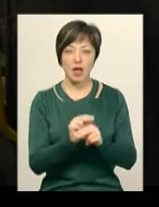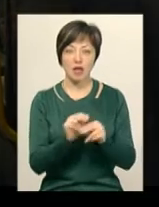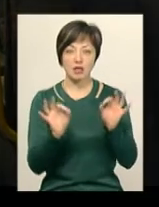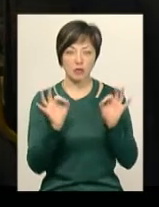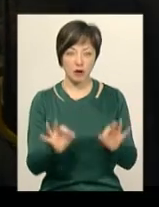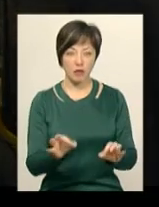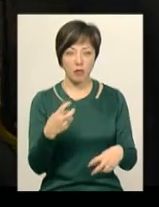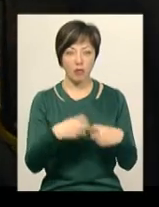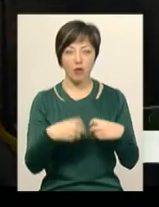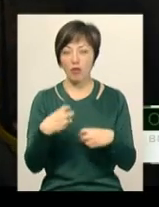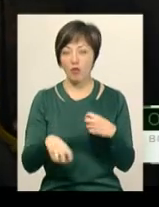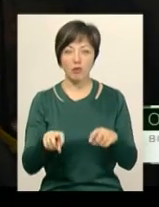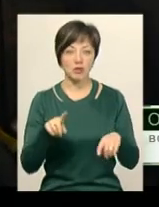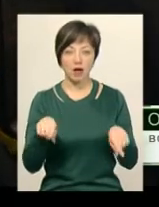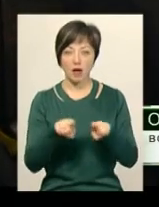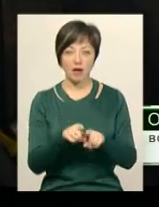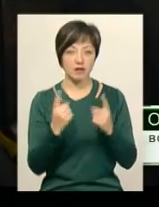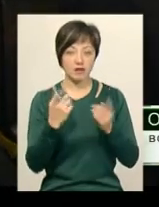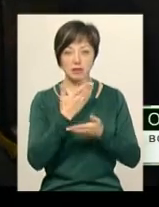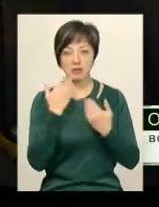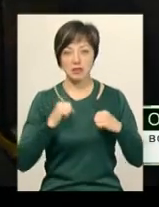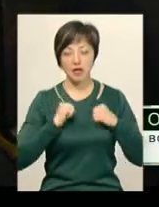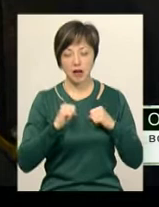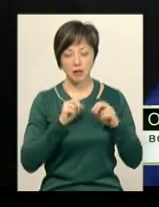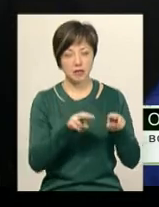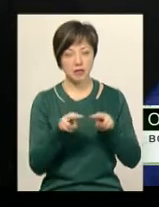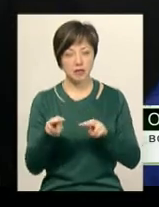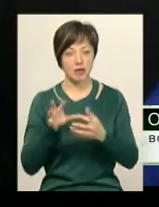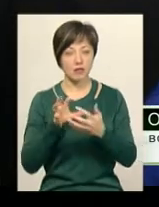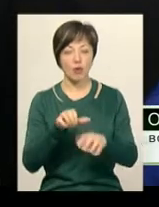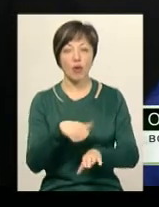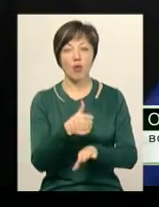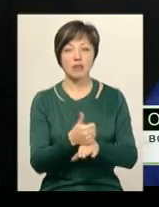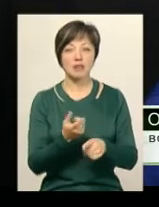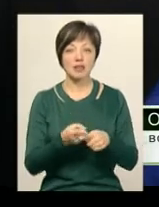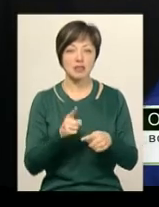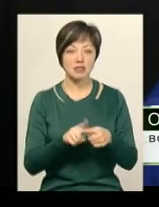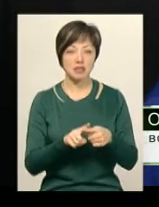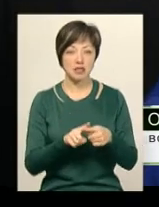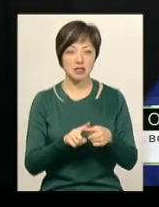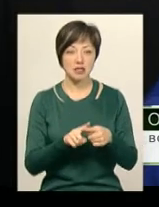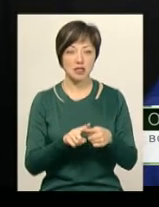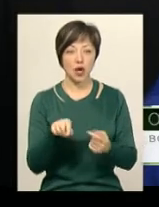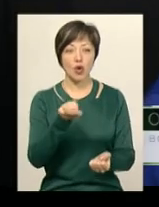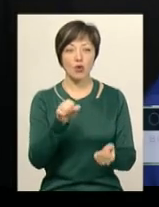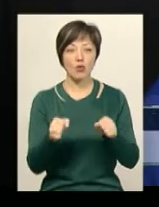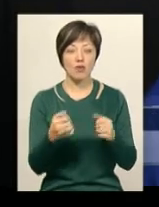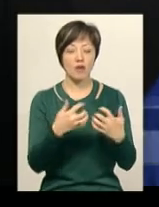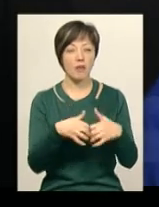Поломок таких основних нема. Стараємося, дивимося за автобусом. Саме головне – це рульові механізми,